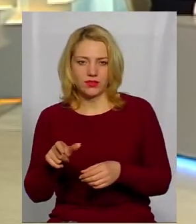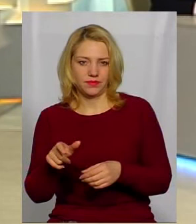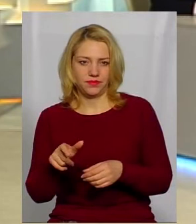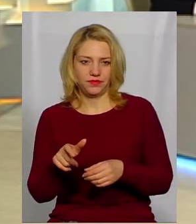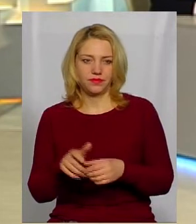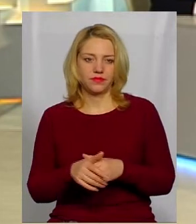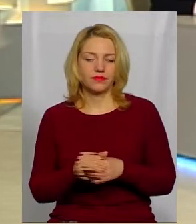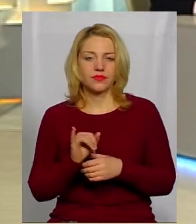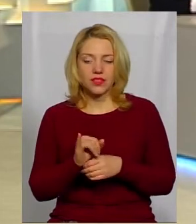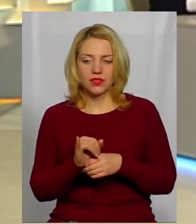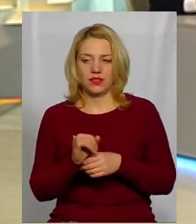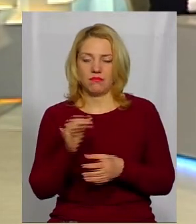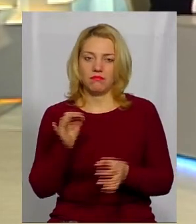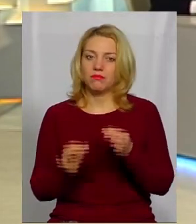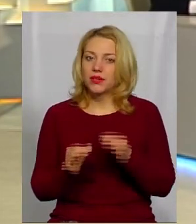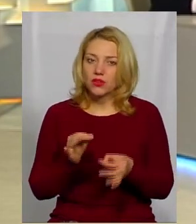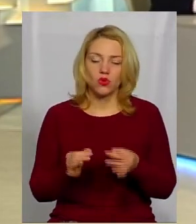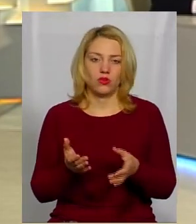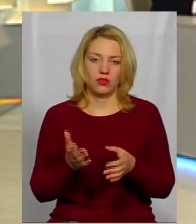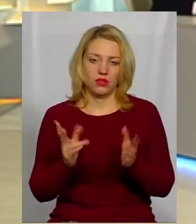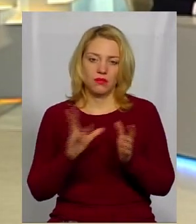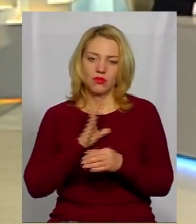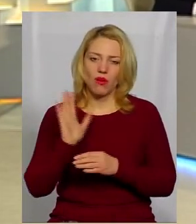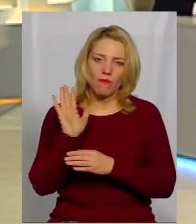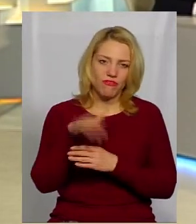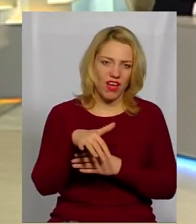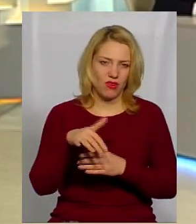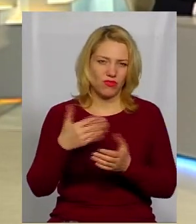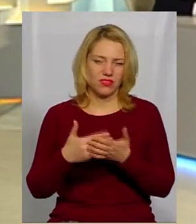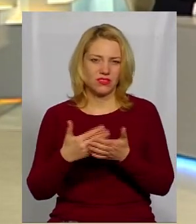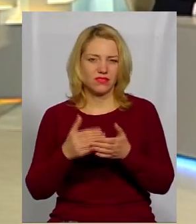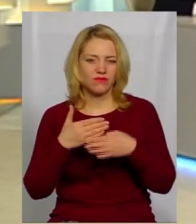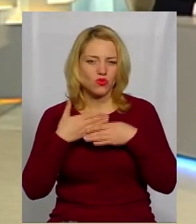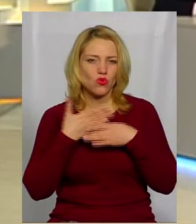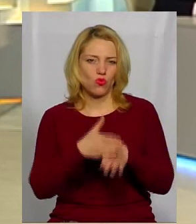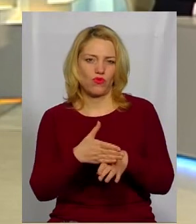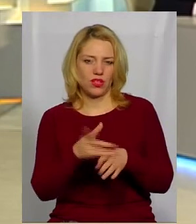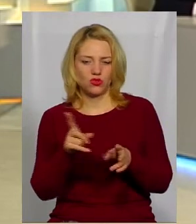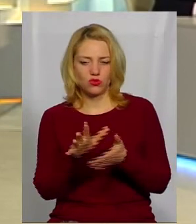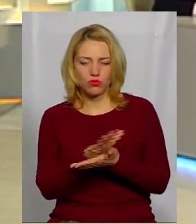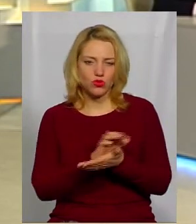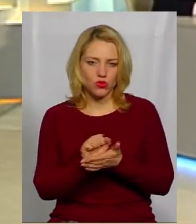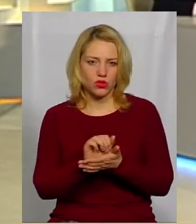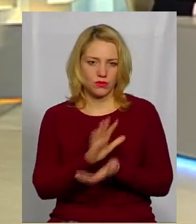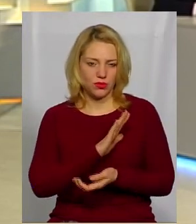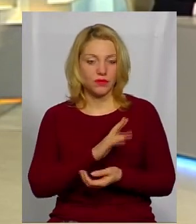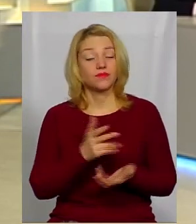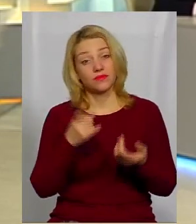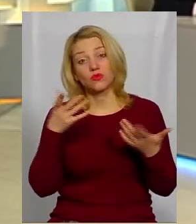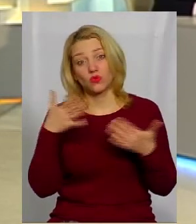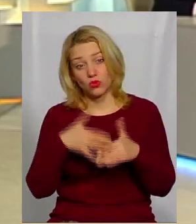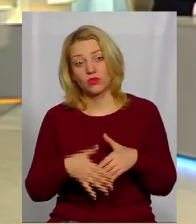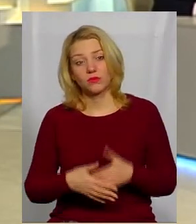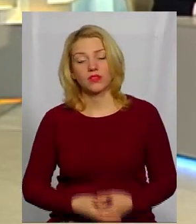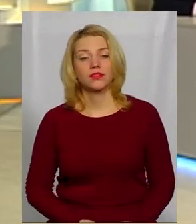і природи. Обвалювалося, могло все зруйнуватися і пошкодитися ці артефакти. Ну, зрозуміло.